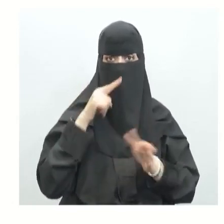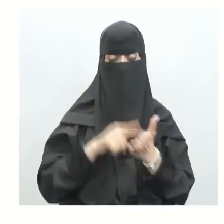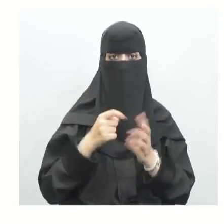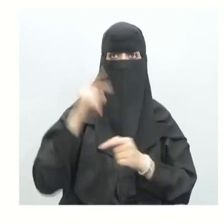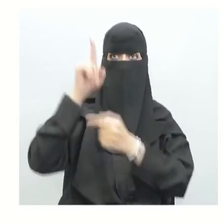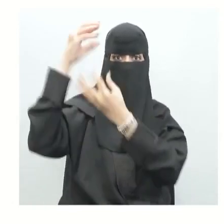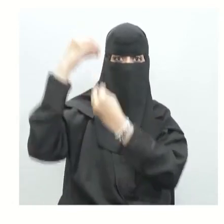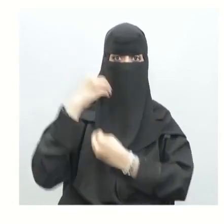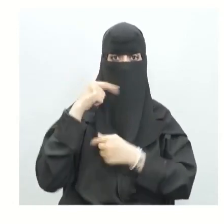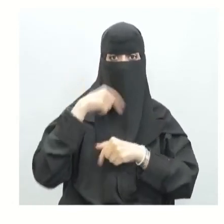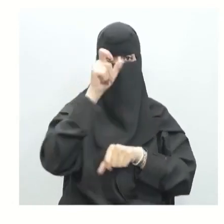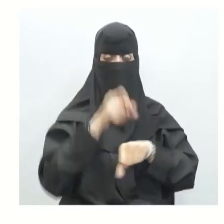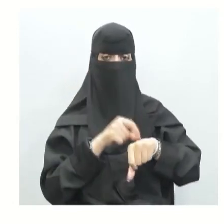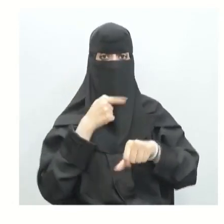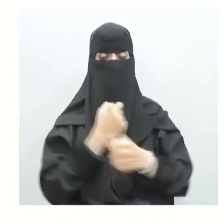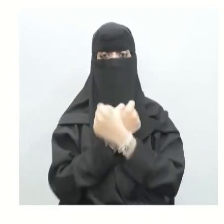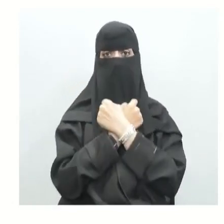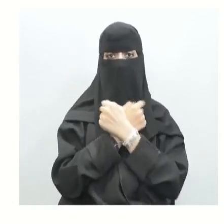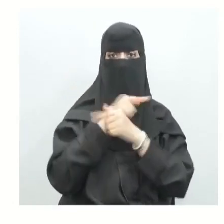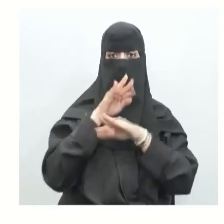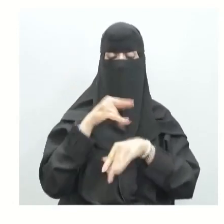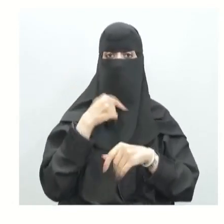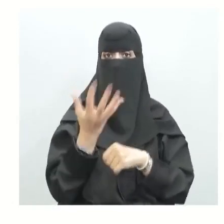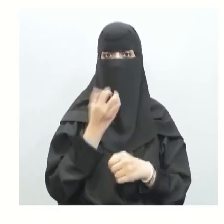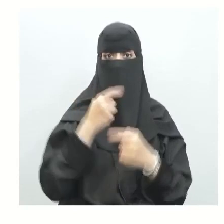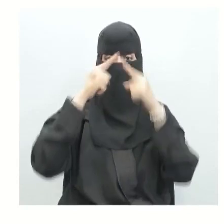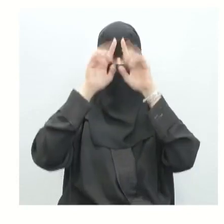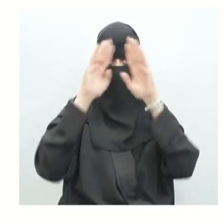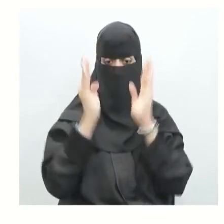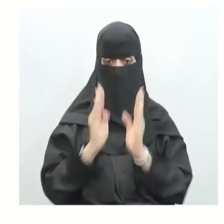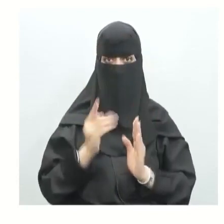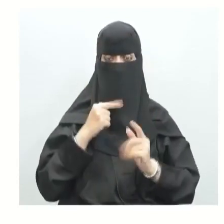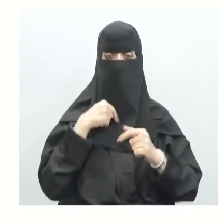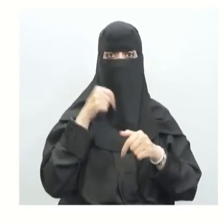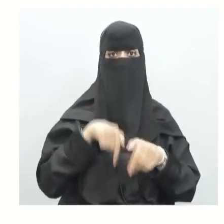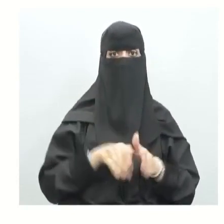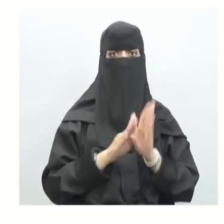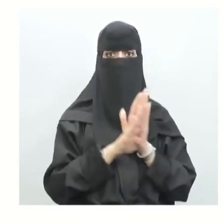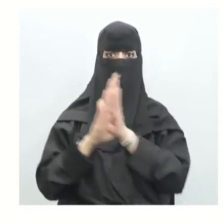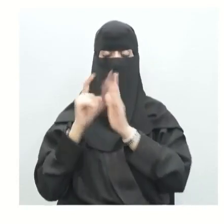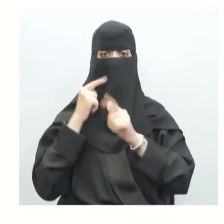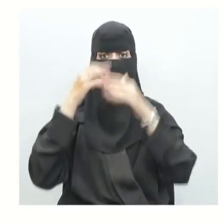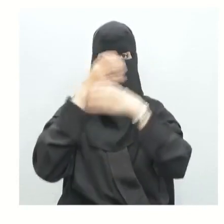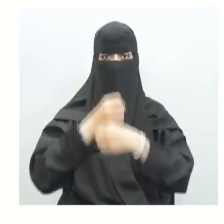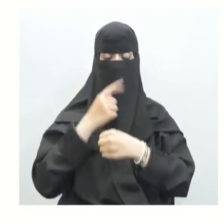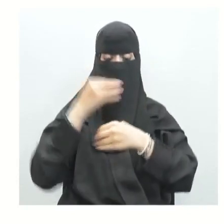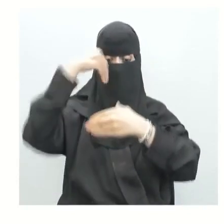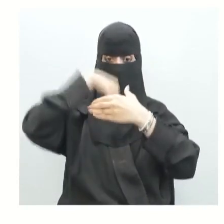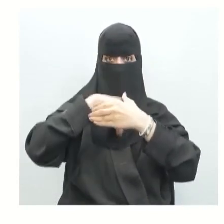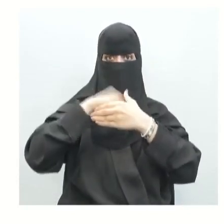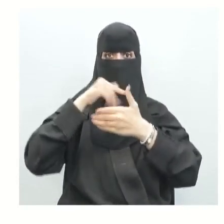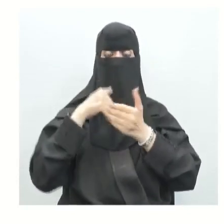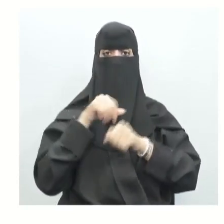وهب الله تعالى للإنسان الهيكل العظمي لكي يكسب الجسم شكله ويوفر له الدعامة ويحمي الأعضاء الداخلية